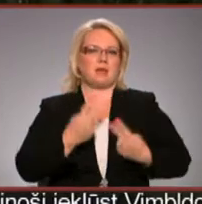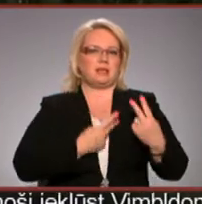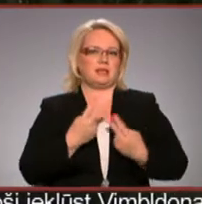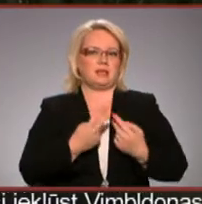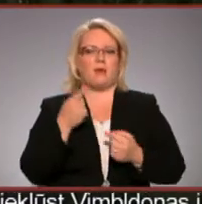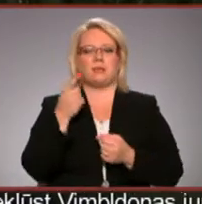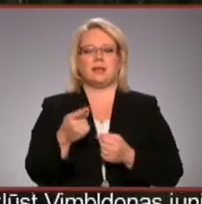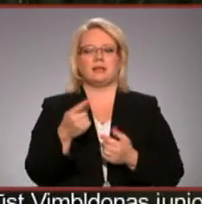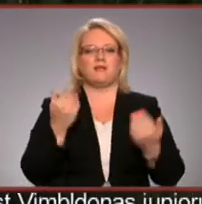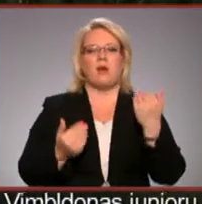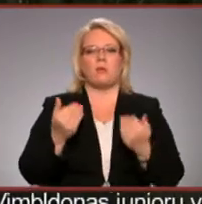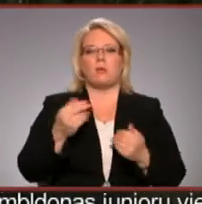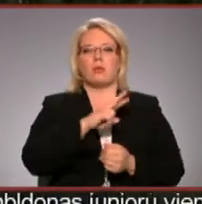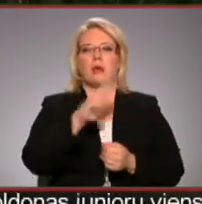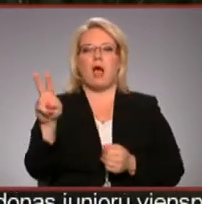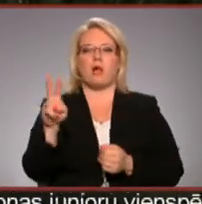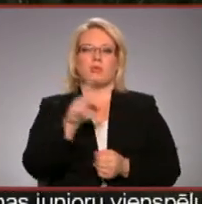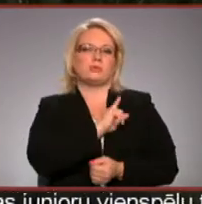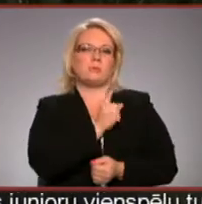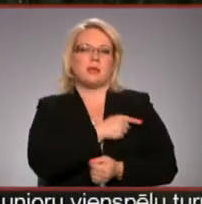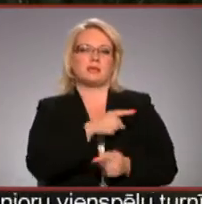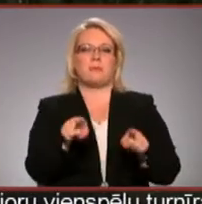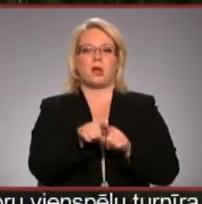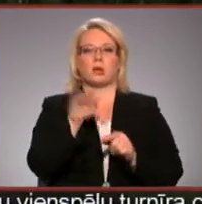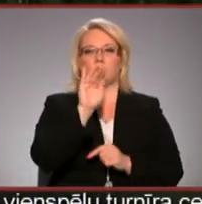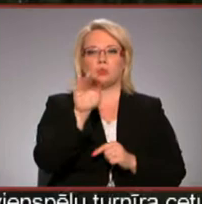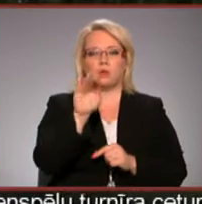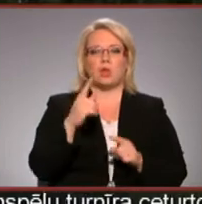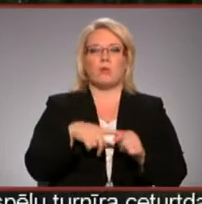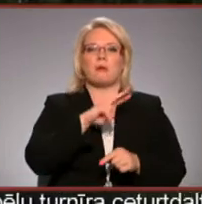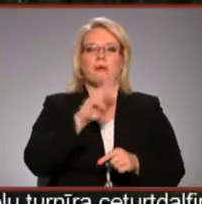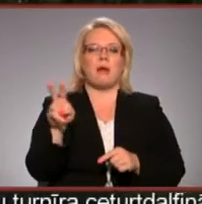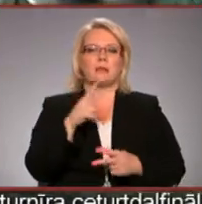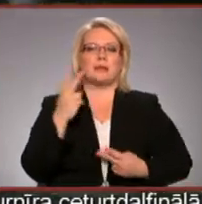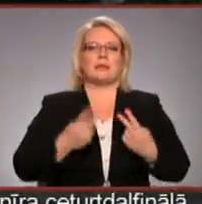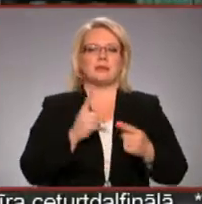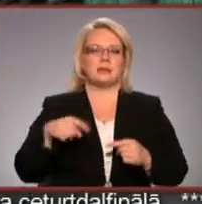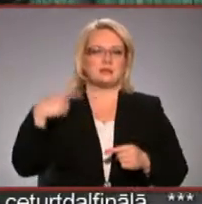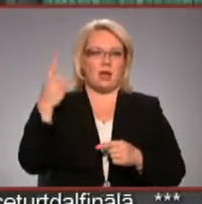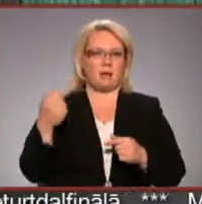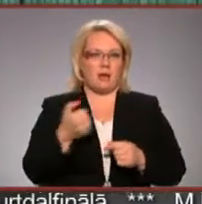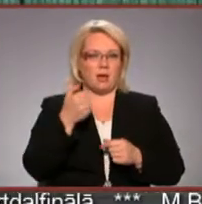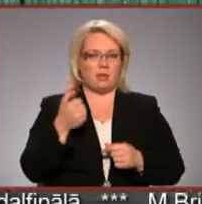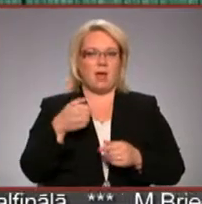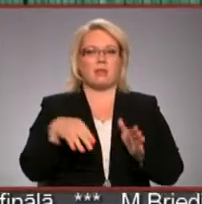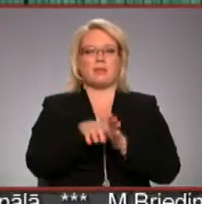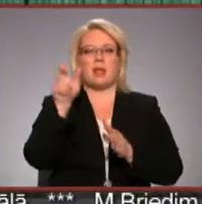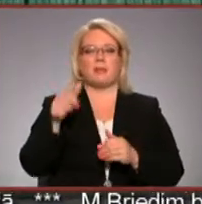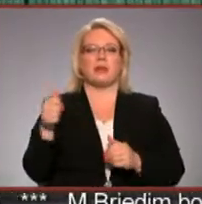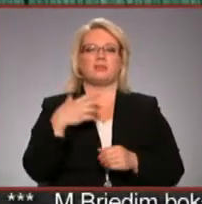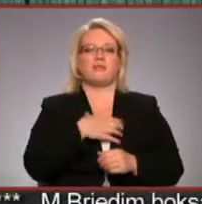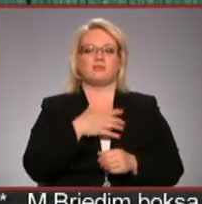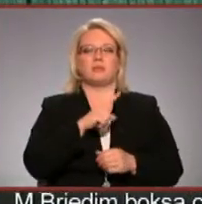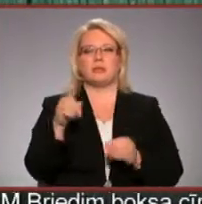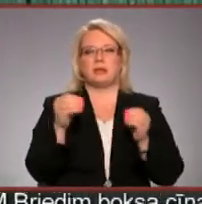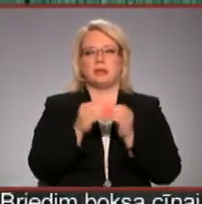Tas, es domāju, varbūt arī kādu mēs spēsim uzrunāt un kāds iediksies arī nākošam gadam. Dalībnieki ar īpašām vajadzībām šogad varētu būt